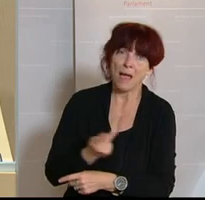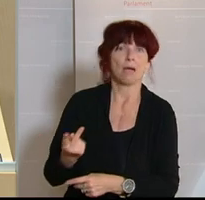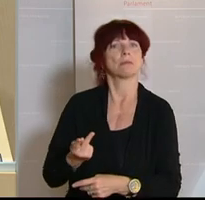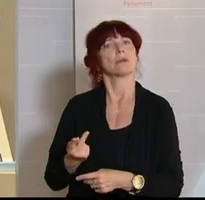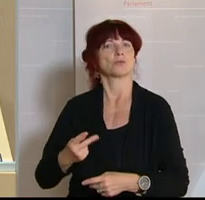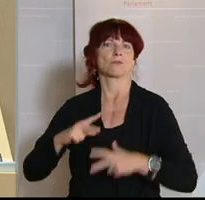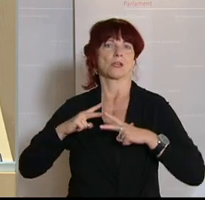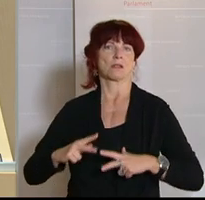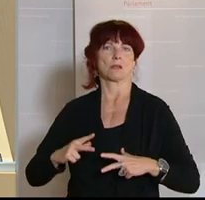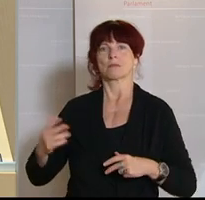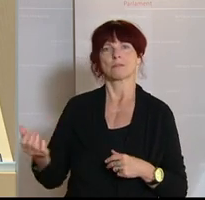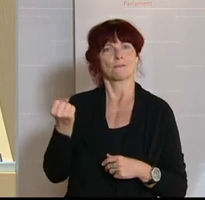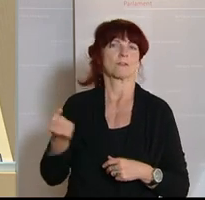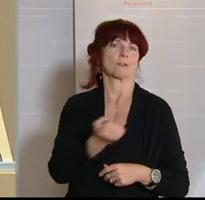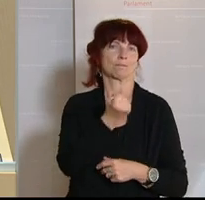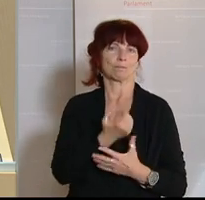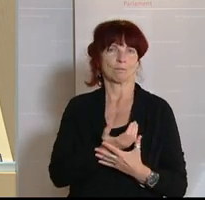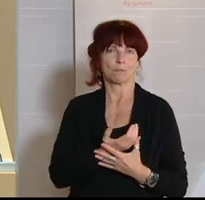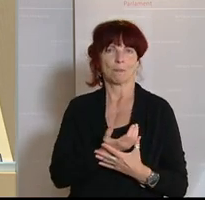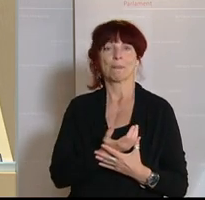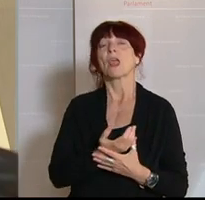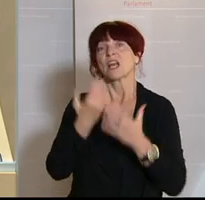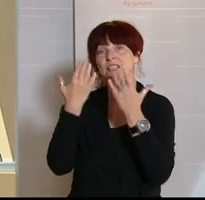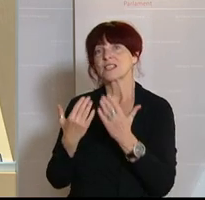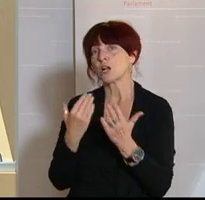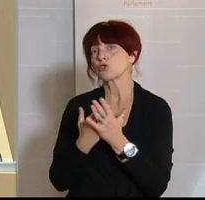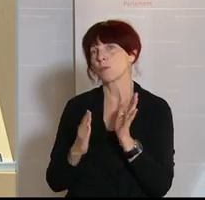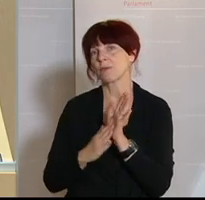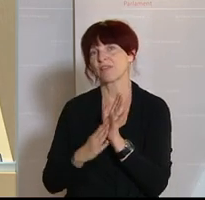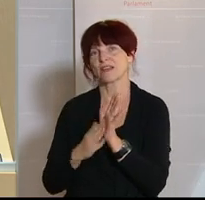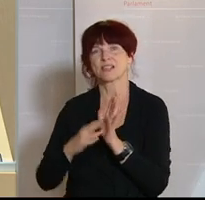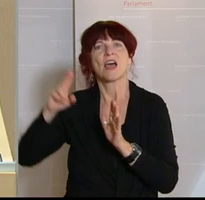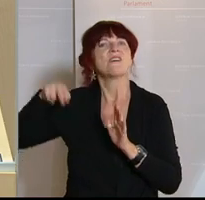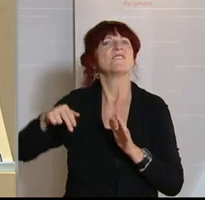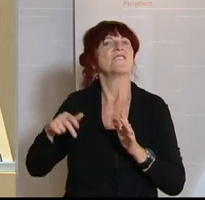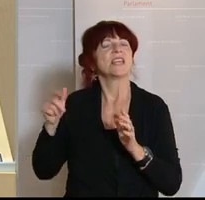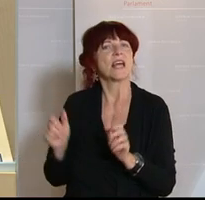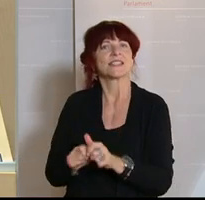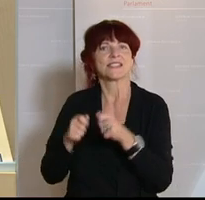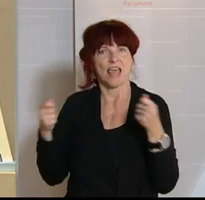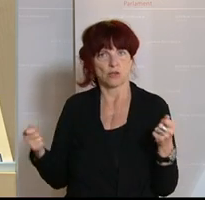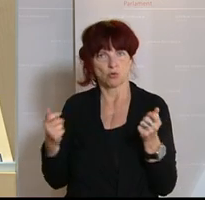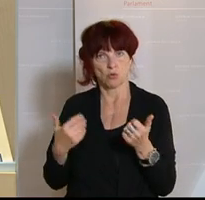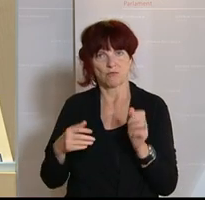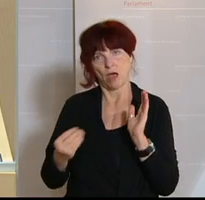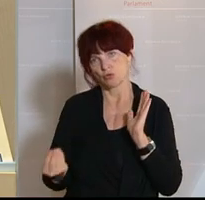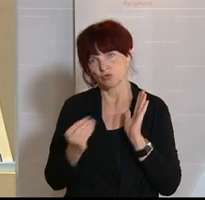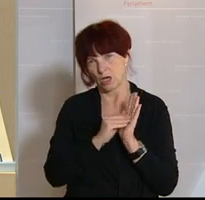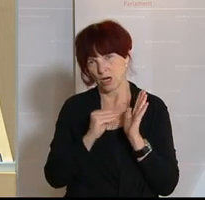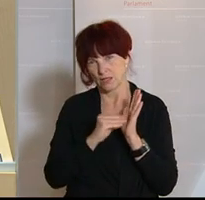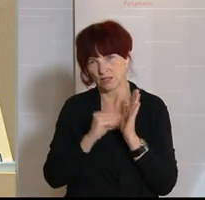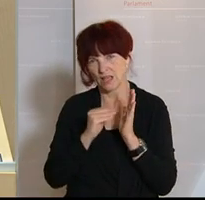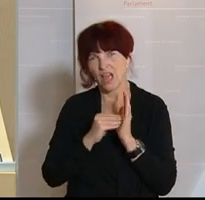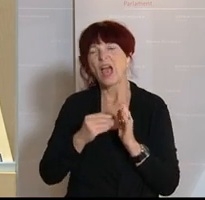Die Zahlen sprechen für sich. Laut der Wiener Zeitung hat sich die Anzahl der Personen, welche die Altersteilzeit in den